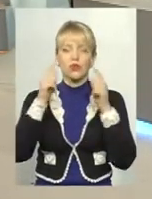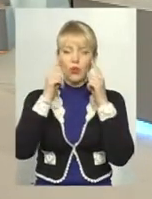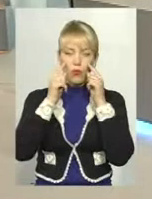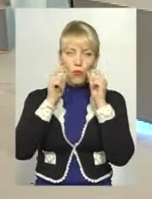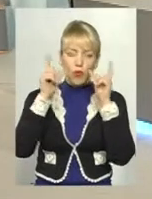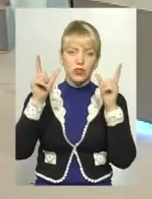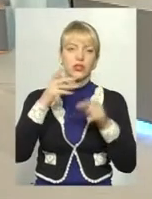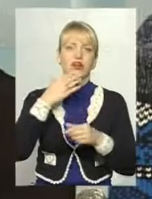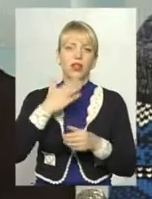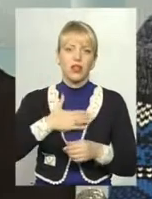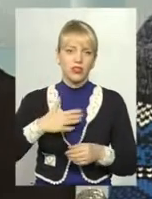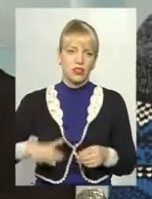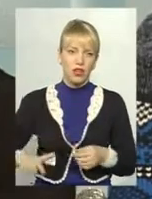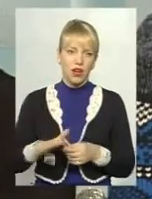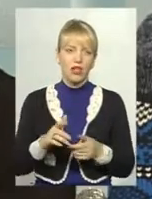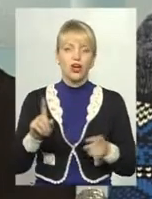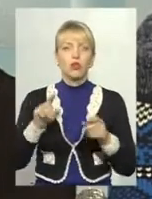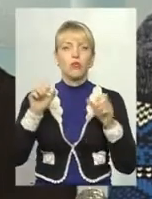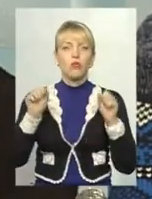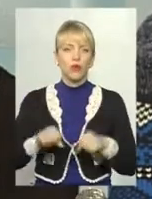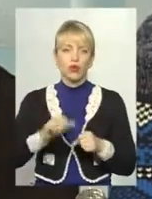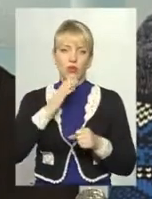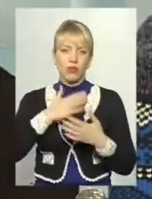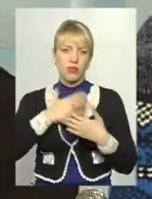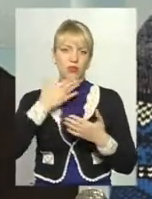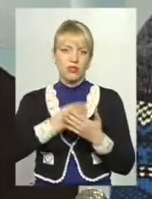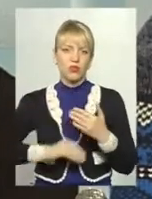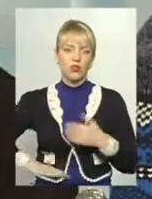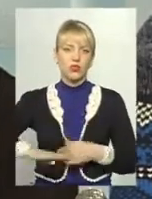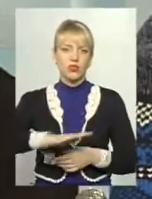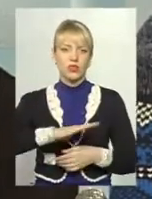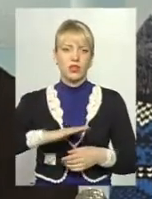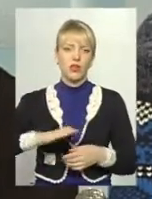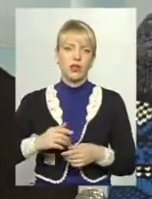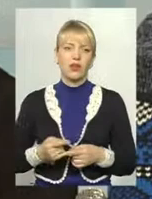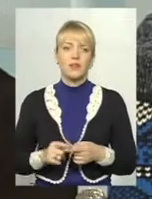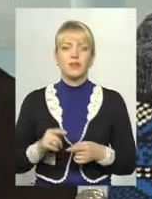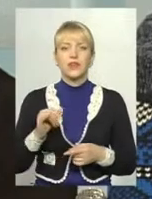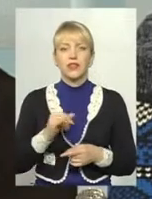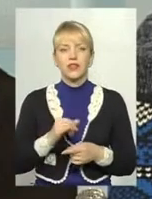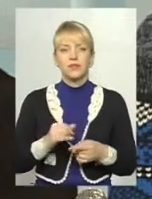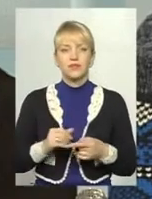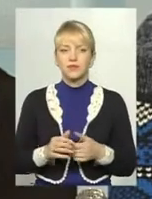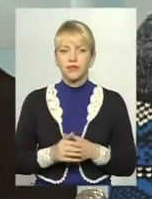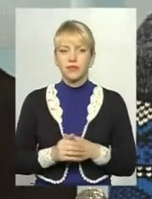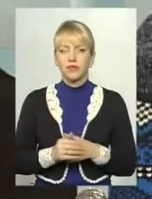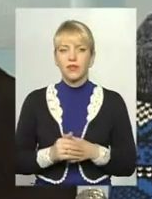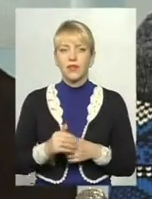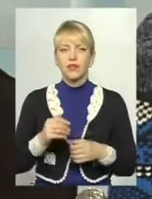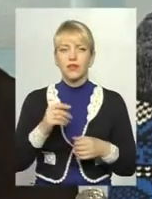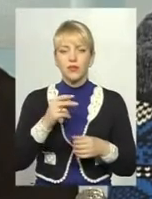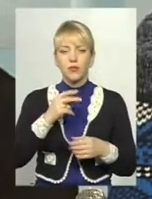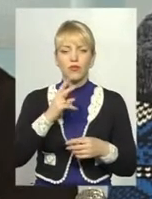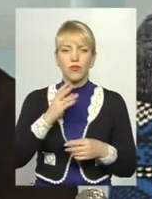що треба любити свою землю, їм такого слова навіть потенціал не треба вживати. Вони бачать цей дух